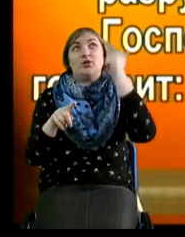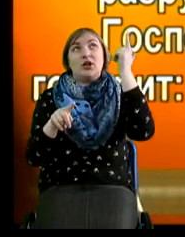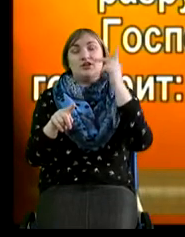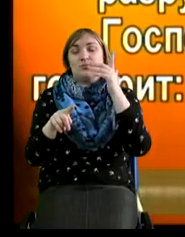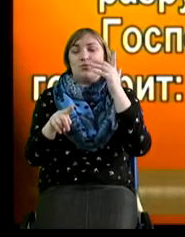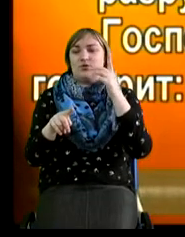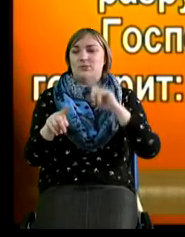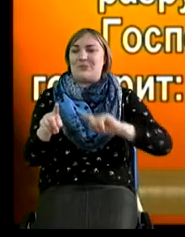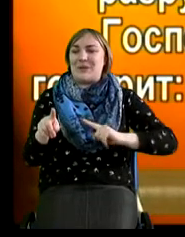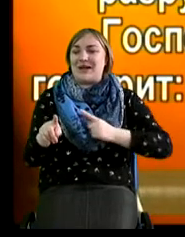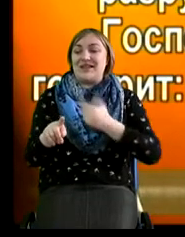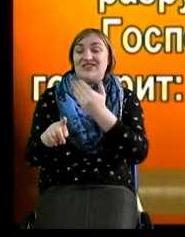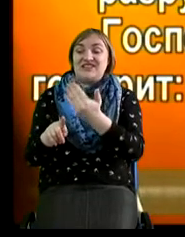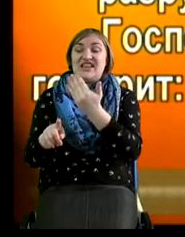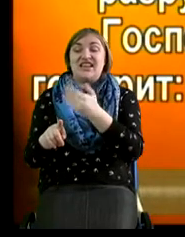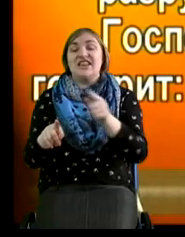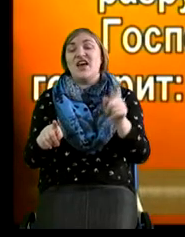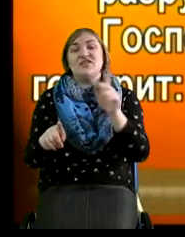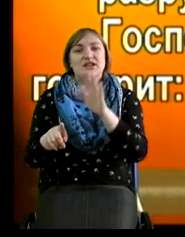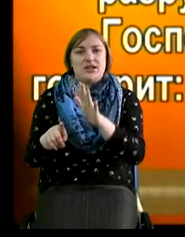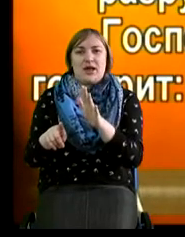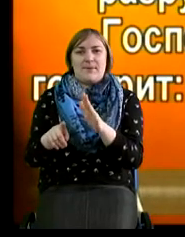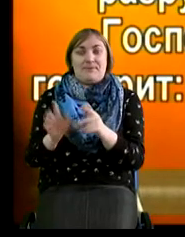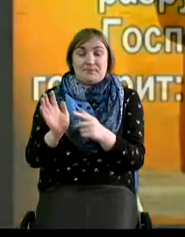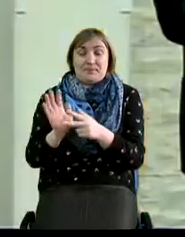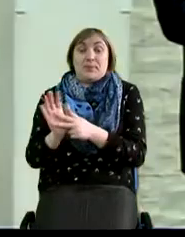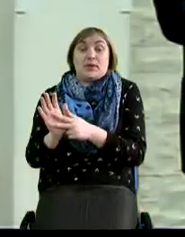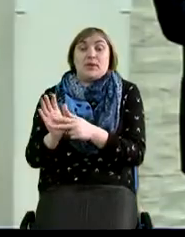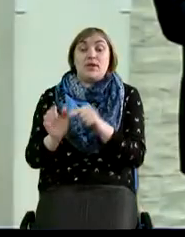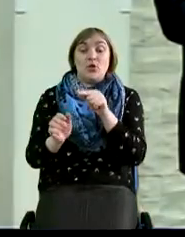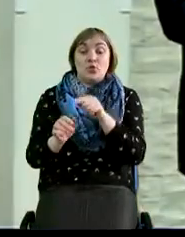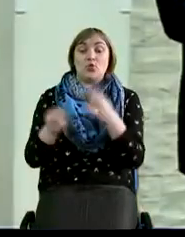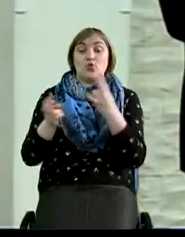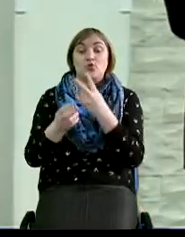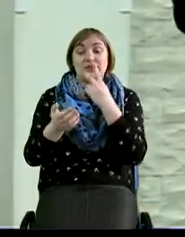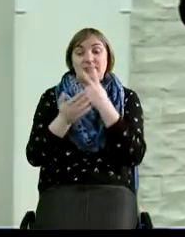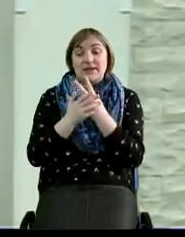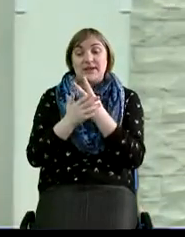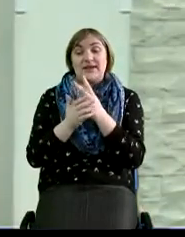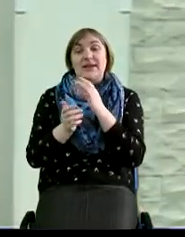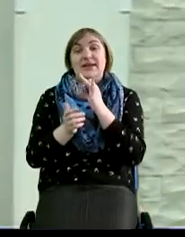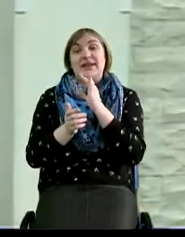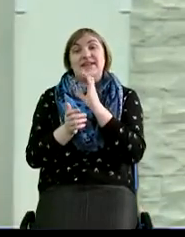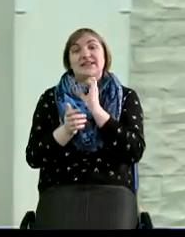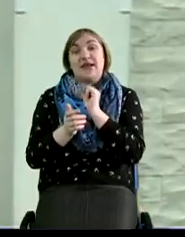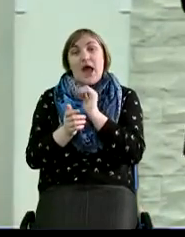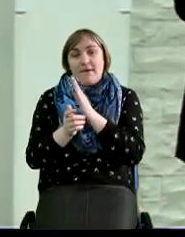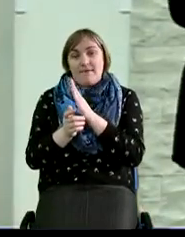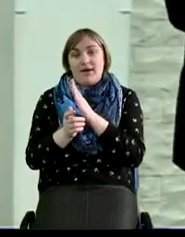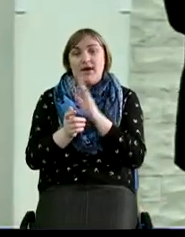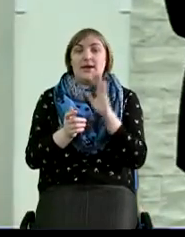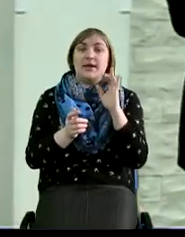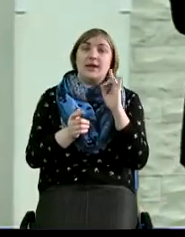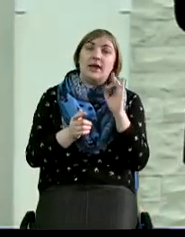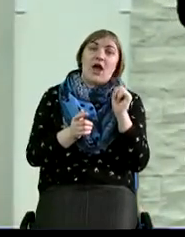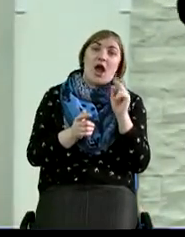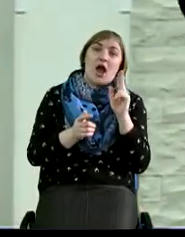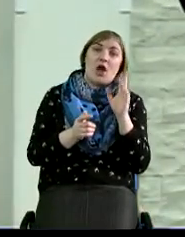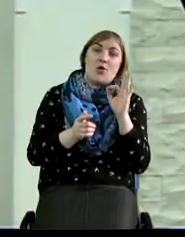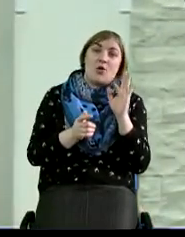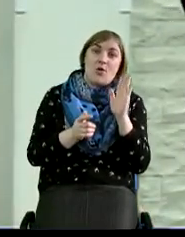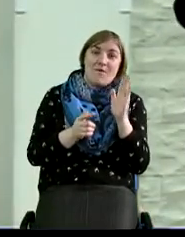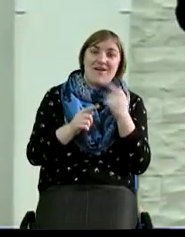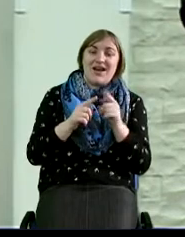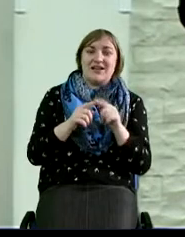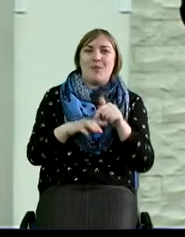навсегда». Аминь. Здесь надо смотреть именно как на Исава и на Иакова, как на патриархов